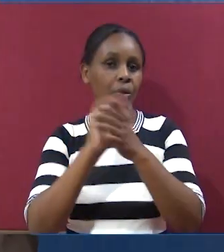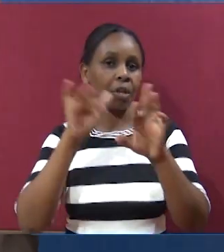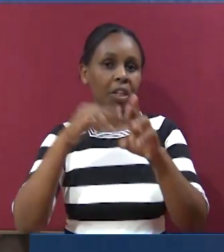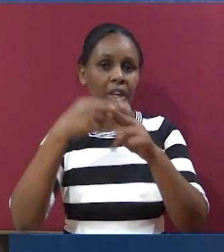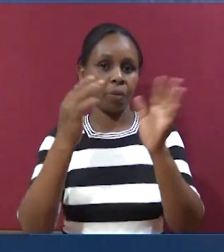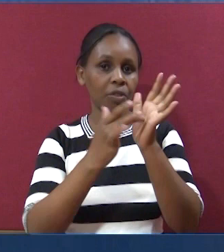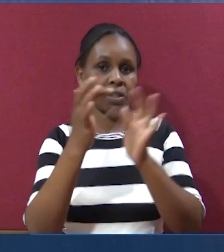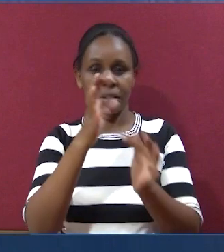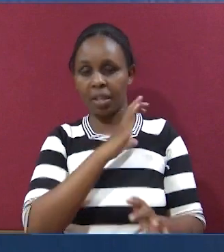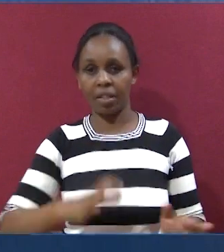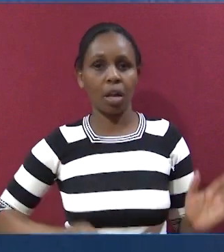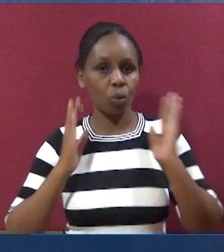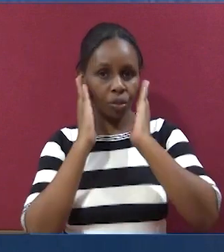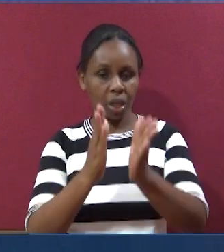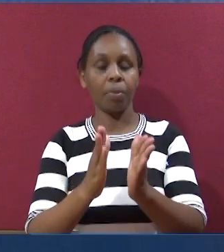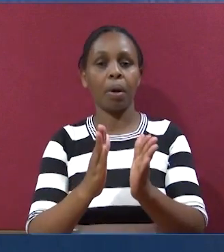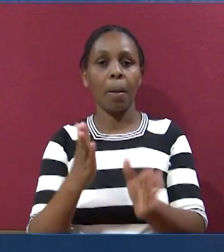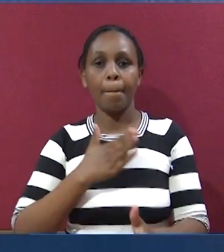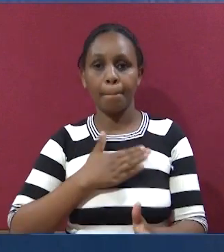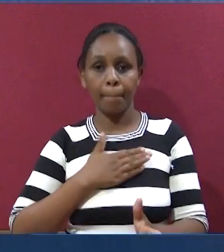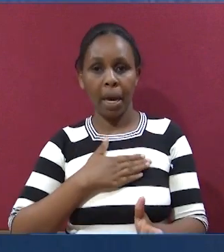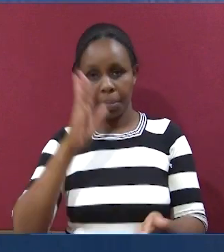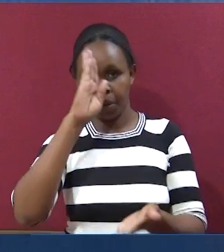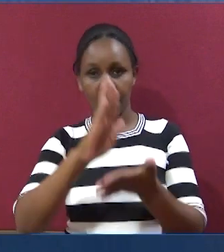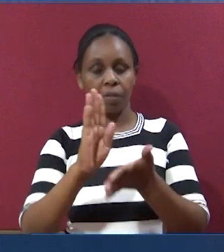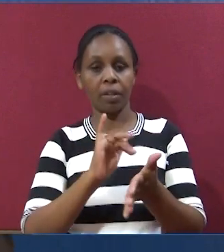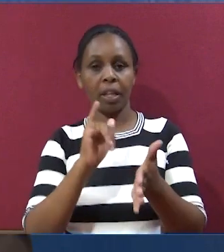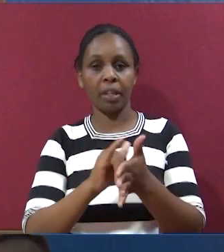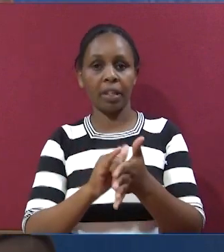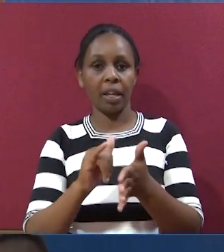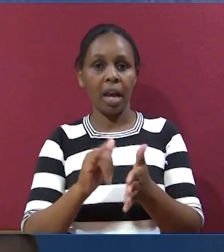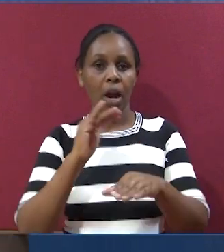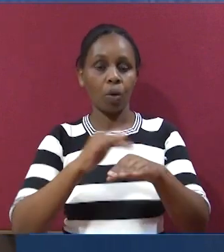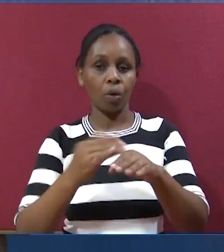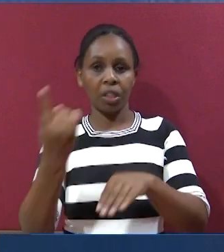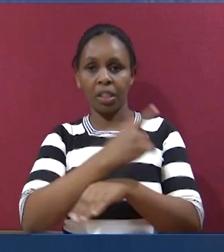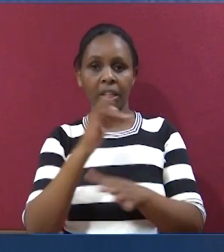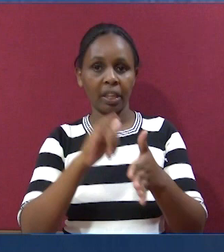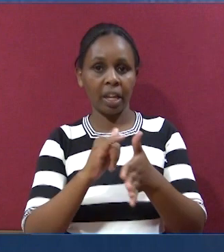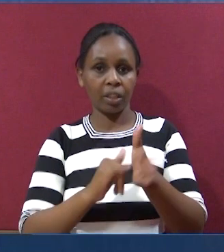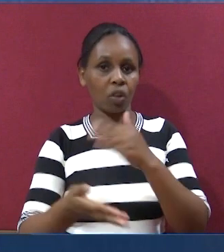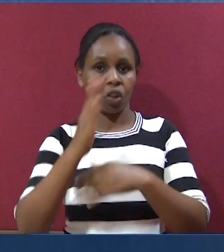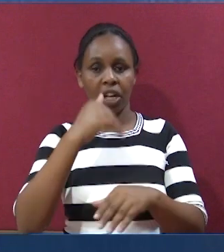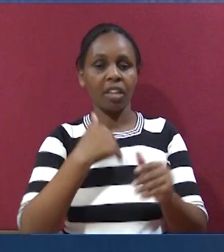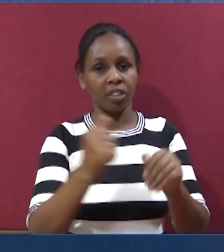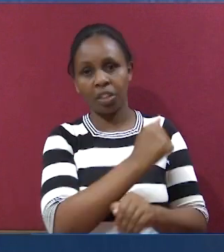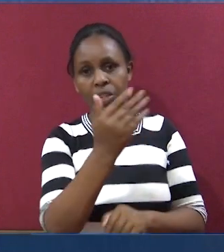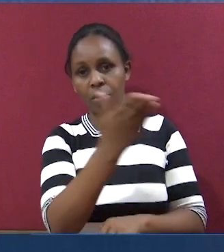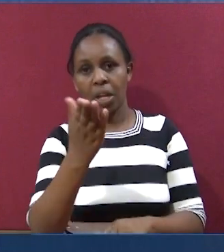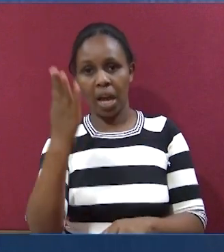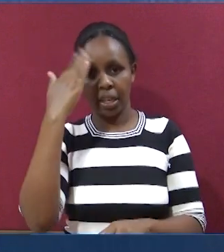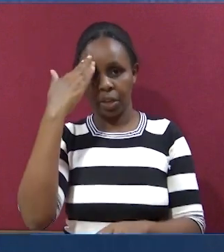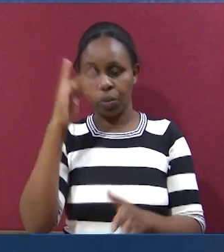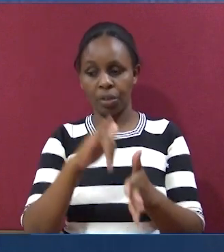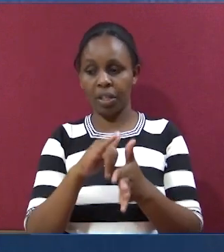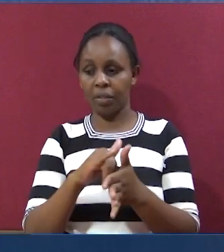Na kusalimu katika jina la Yesu Kristo, ni matumaini yangu ya kwamba ni siku ingine jema ambayo buwana mekuwamisha